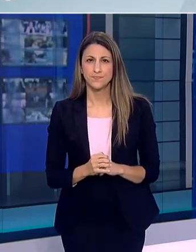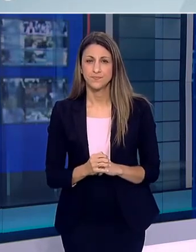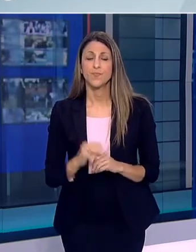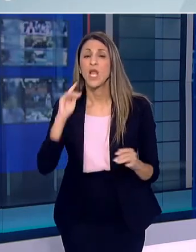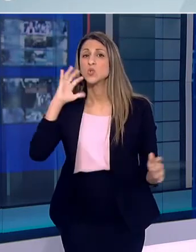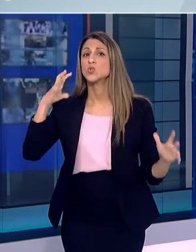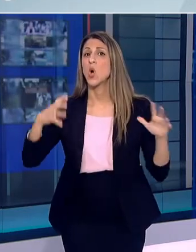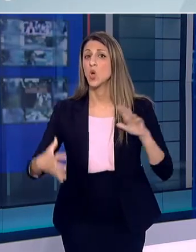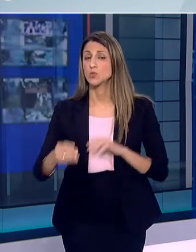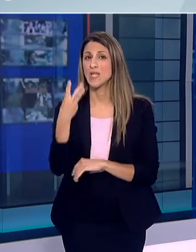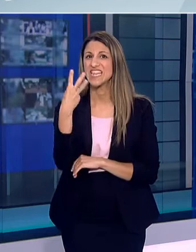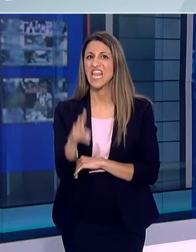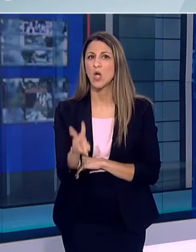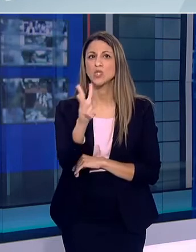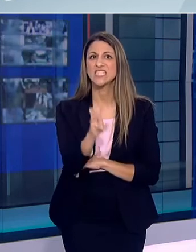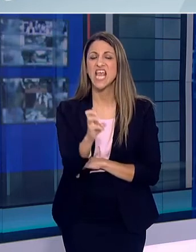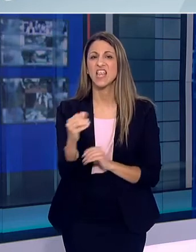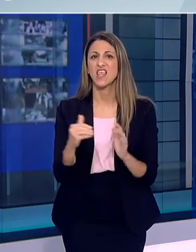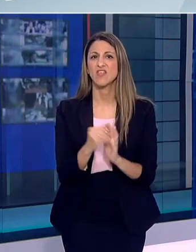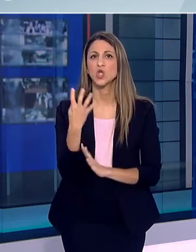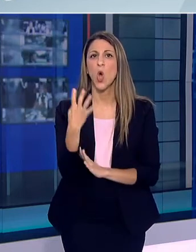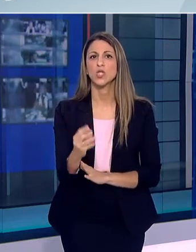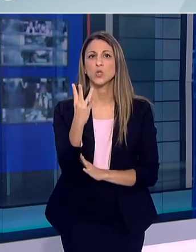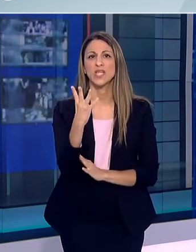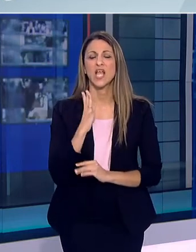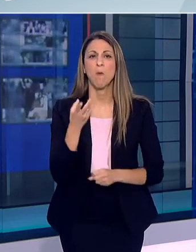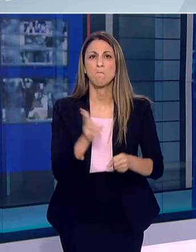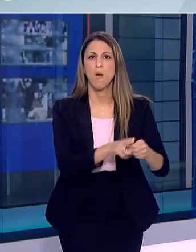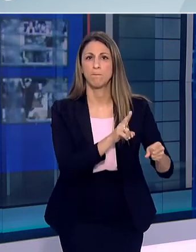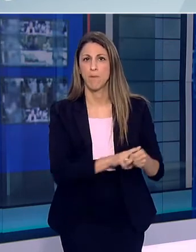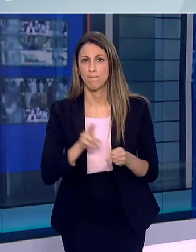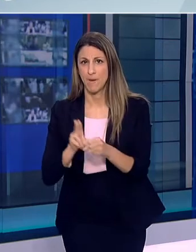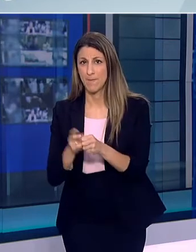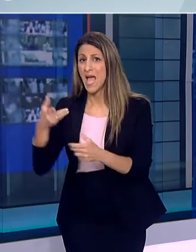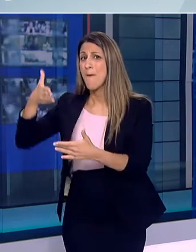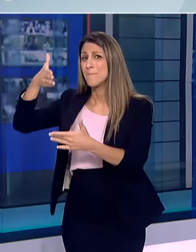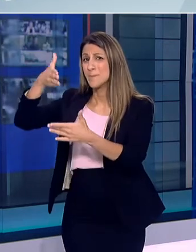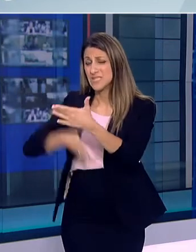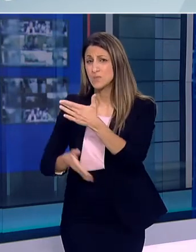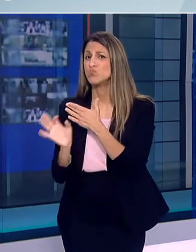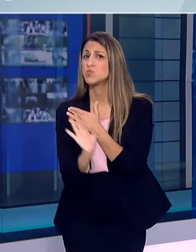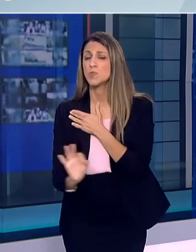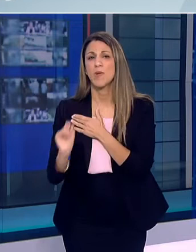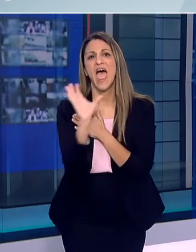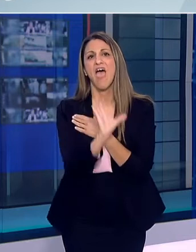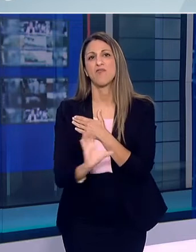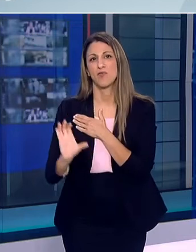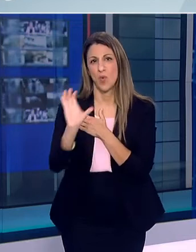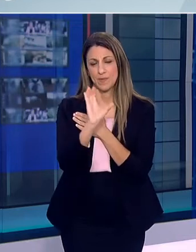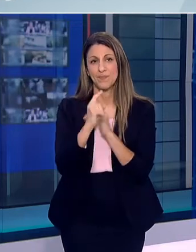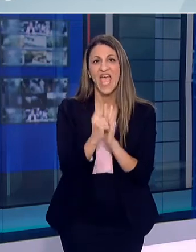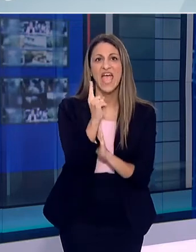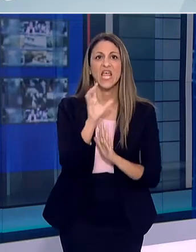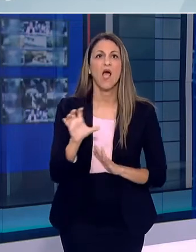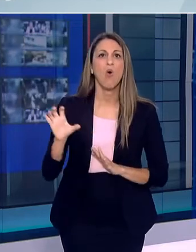Παγκοσμίως έχουν καταγραφεί 330.803 θάνατοι. Περισσότεροι από τους μισούς αφορούν την Ευρωπαϊκή Ήπειρο. Έντεκα